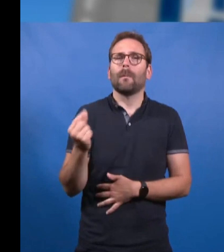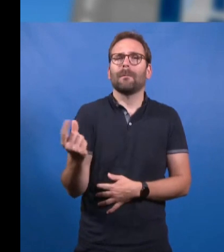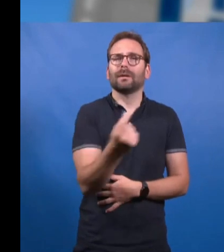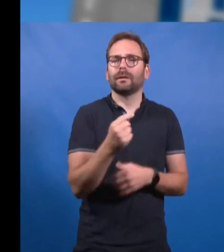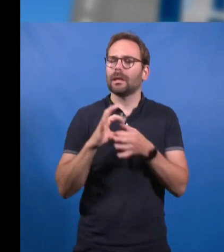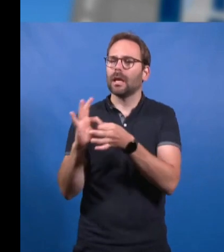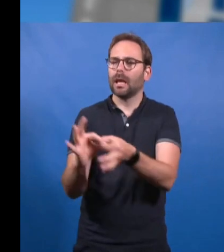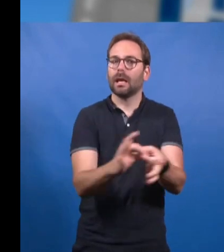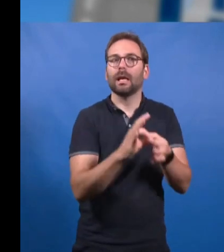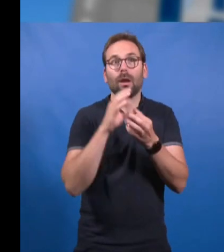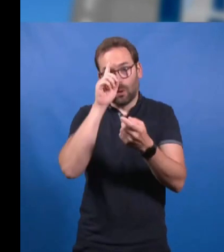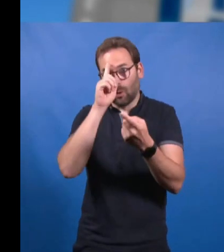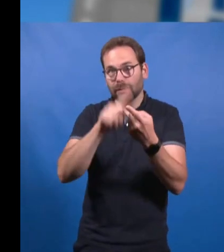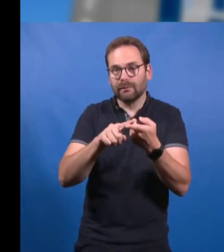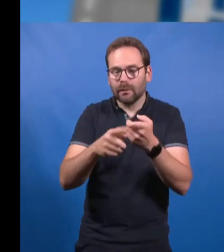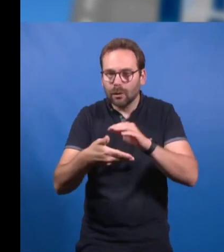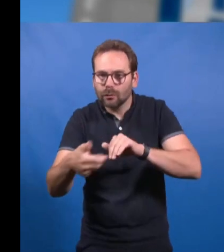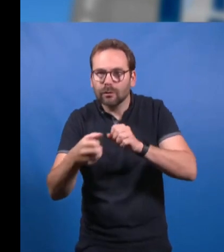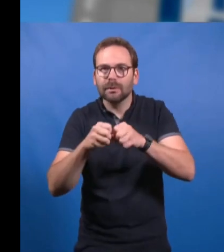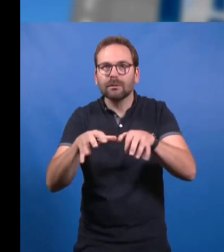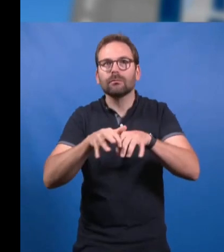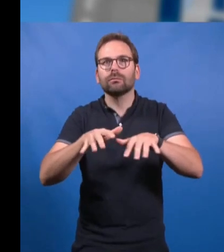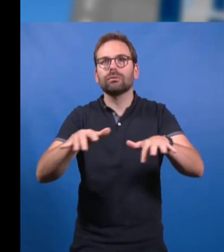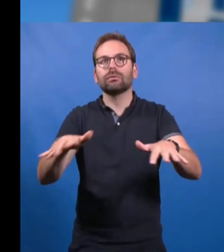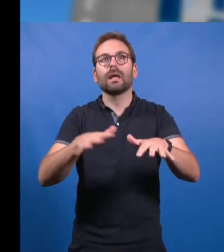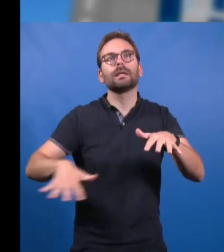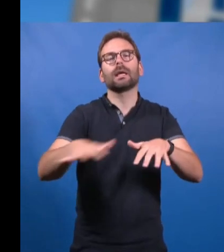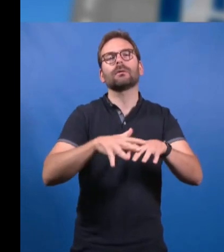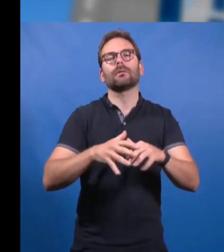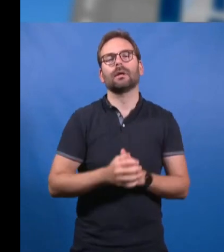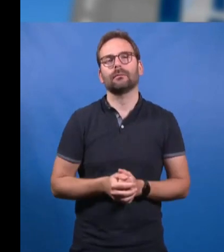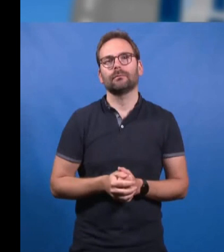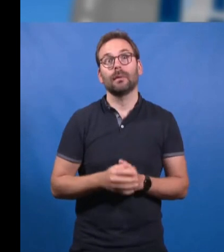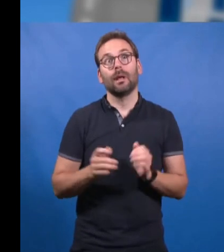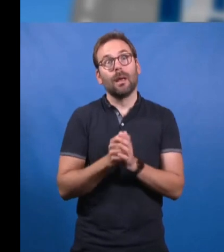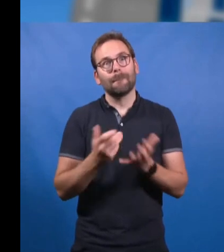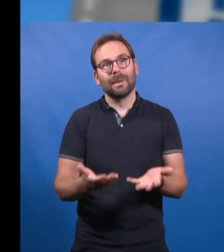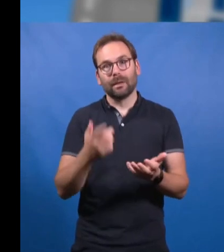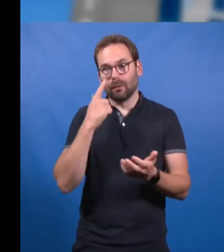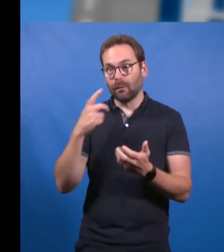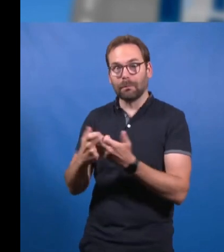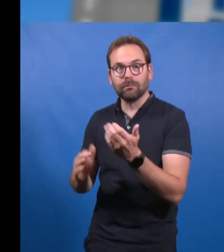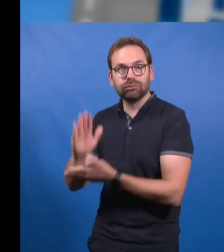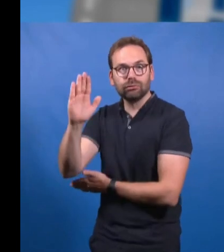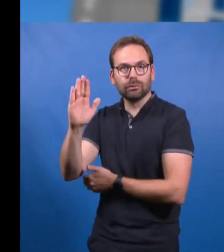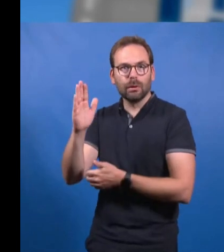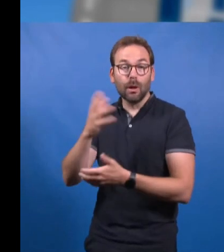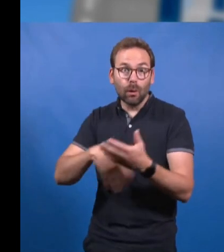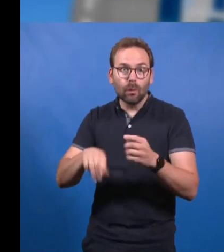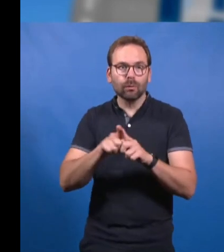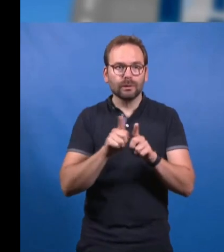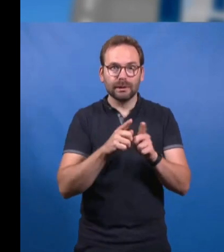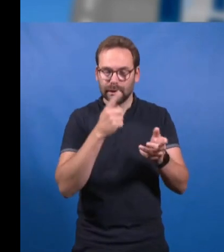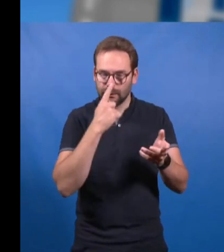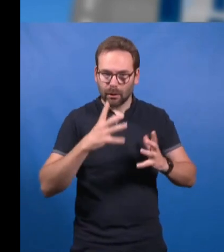travaillent sur la transmission et l'installation sur notre territoire. En cette période d'inflation galopante et de recherche